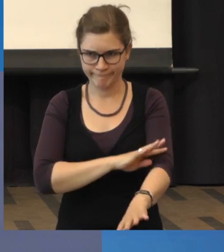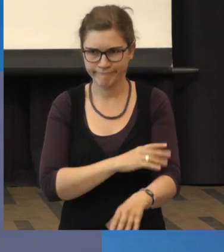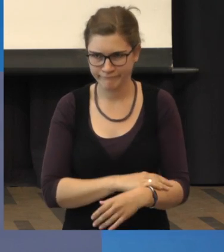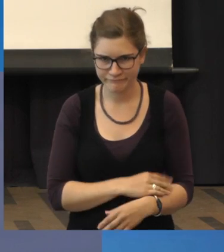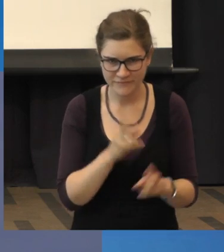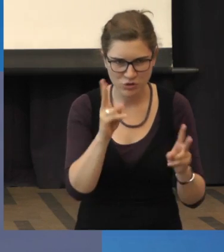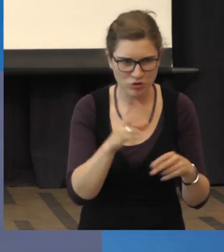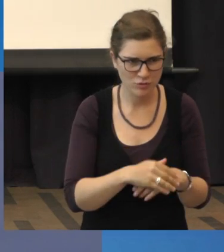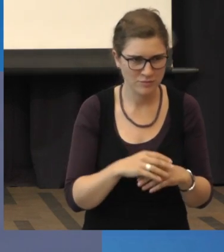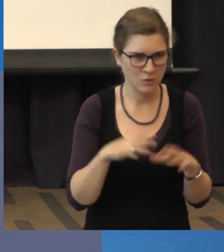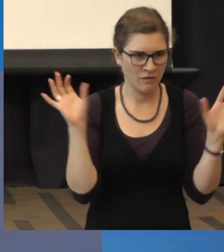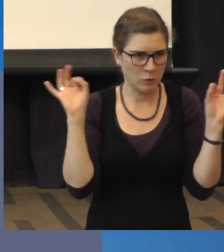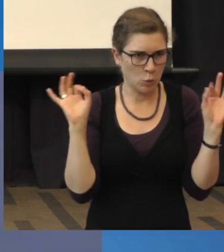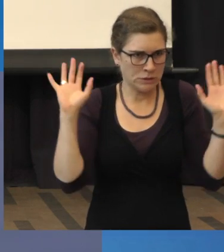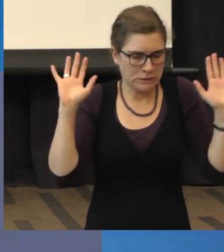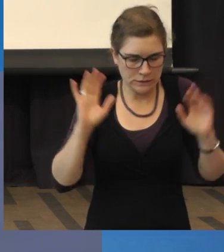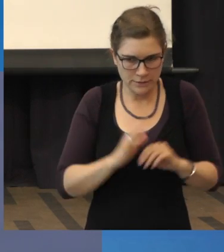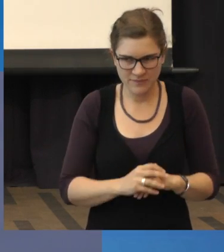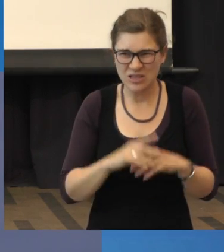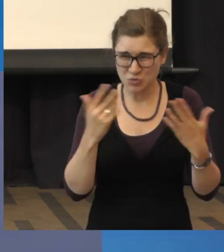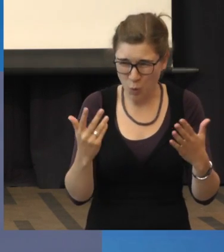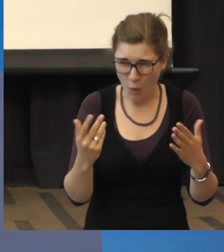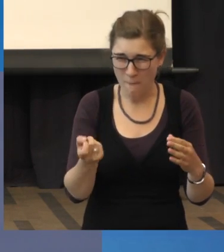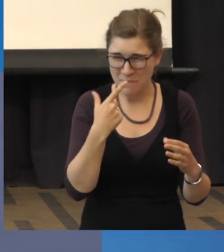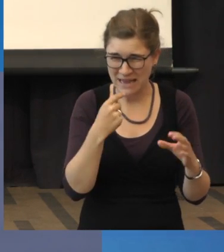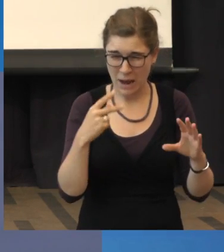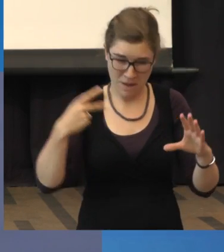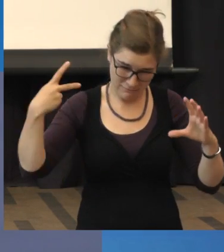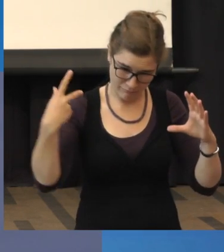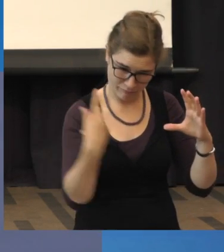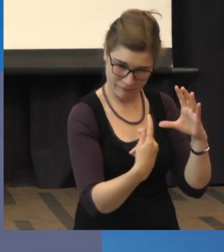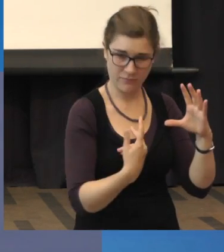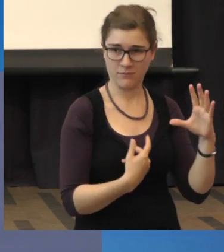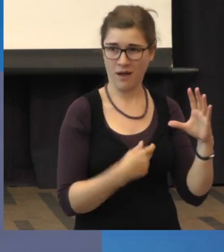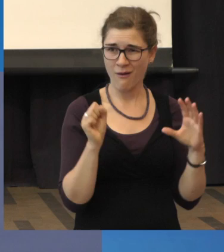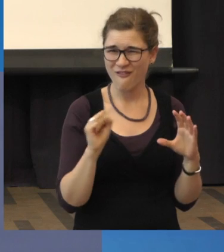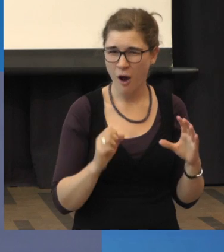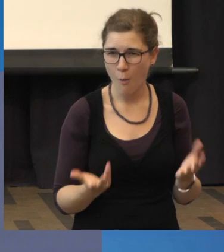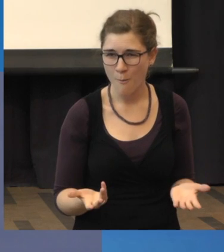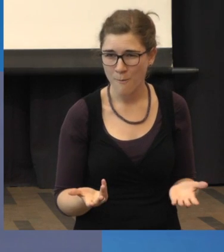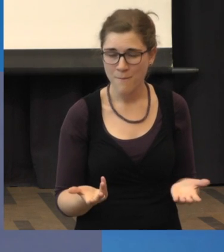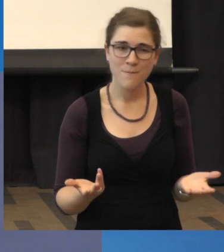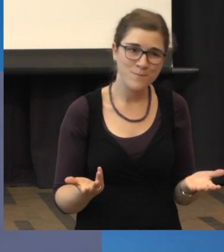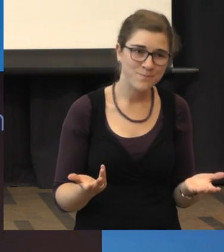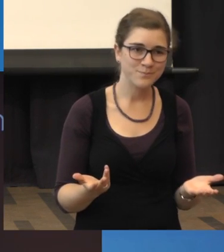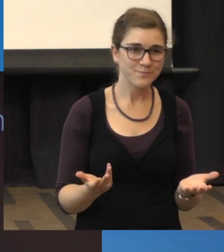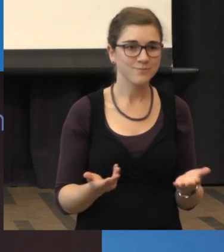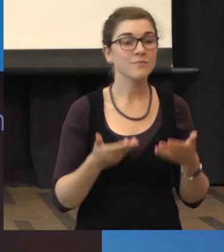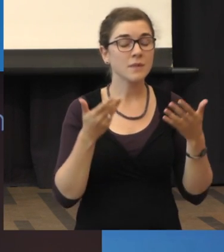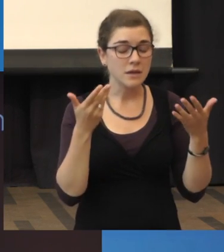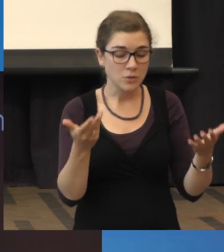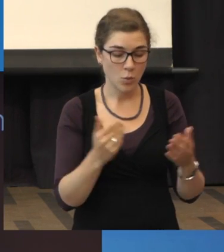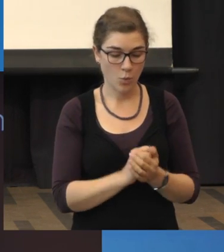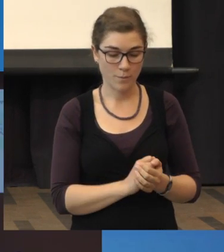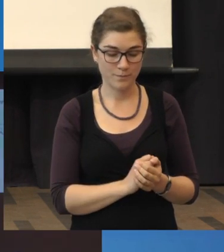findet man das ein bisschen gruselig, dass man ein Medikament ins Auge spritzt. Warum spritzt man das ins Auge? Weil man sonst